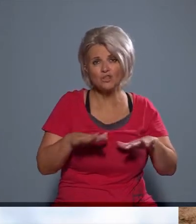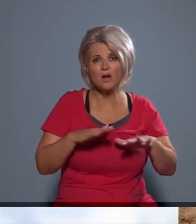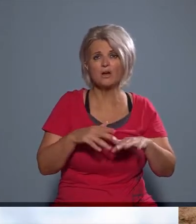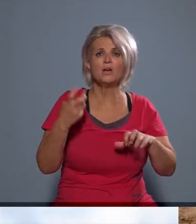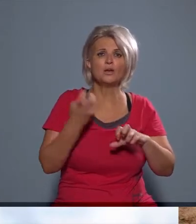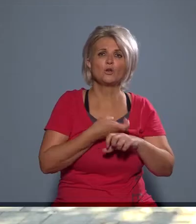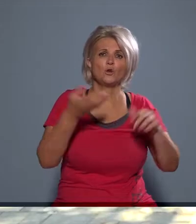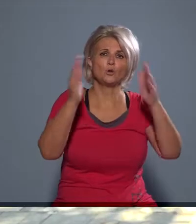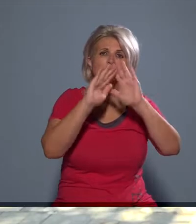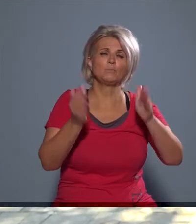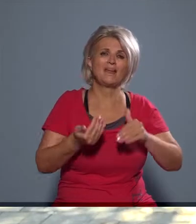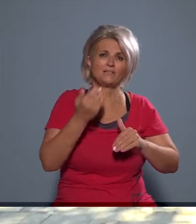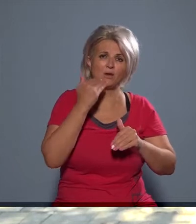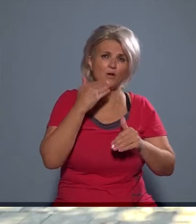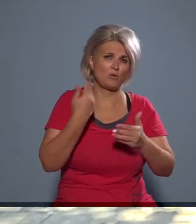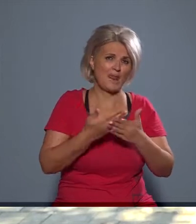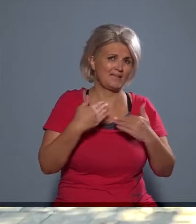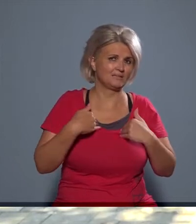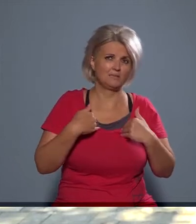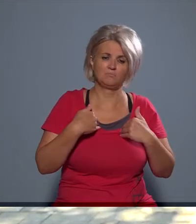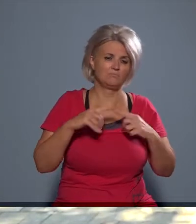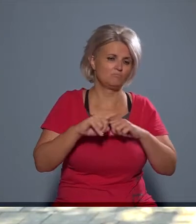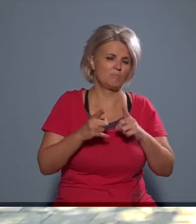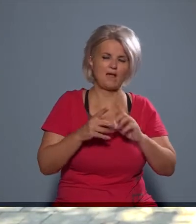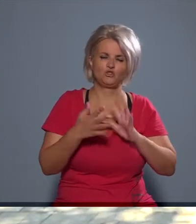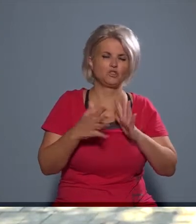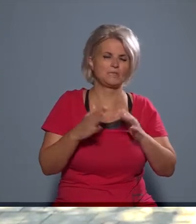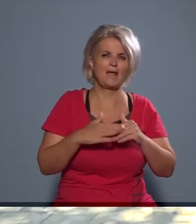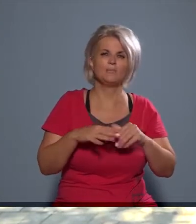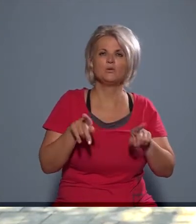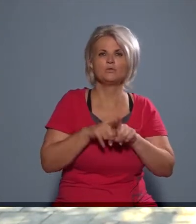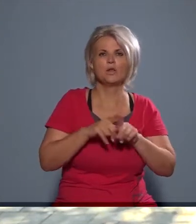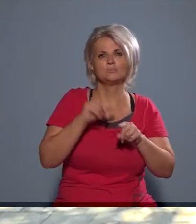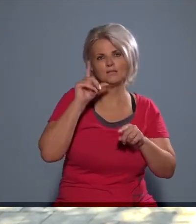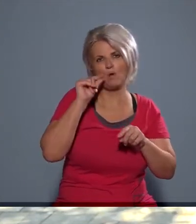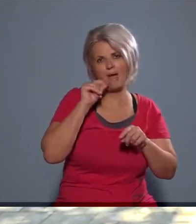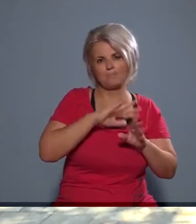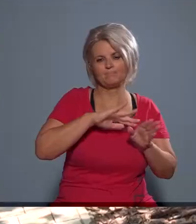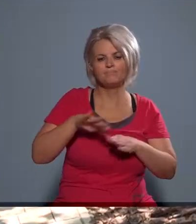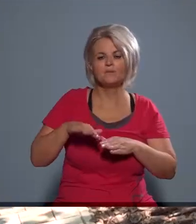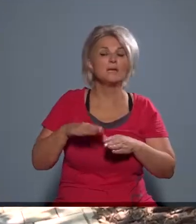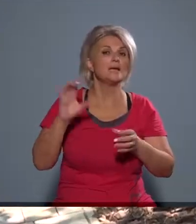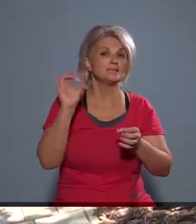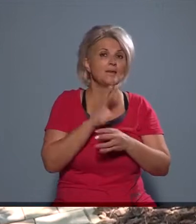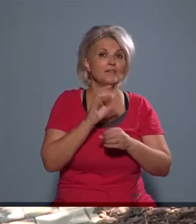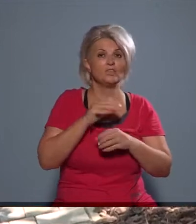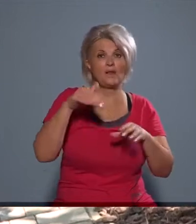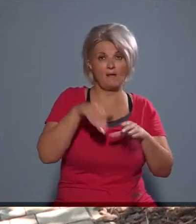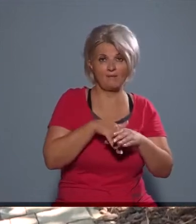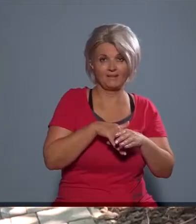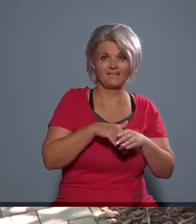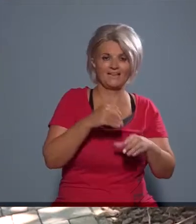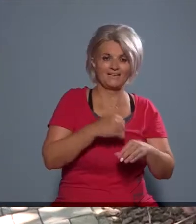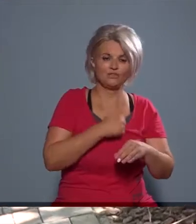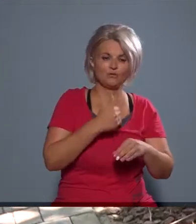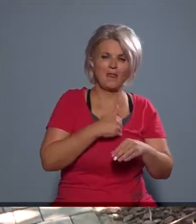közszobrász akarok lenni, tehát apám nyomdokába akarok lépni mindenképp, tehát hogy nincs alternatív, fel kell vegyenek. Szerencsére fel is vettek,